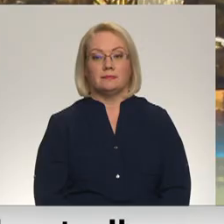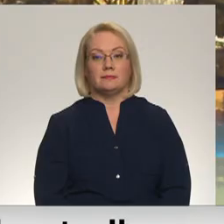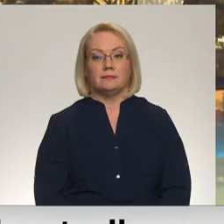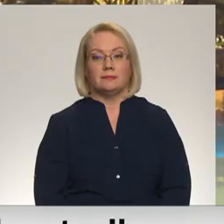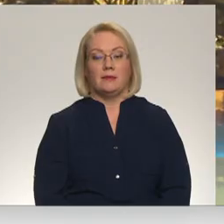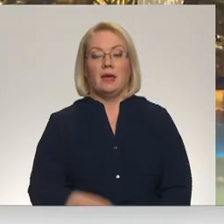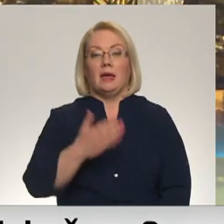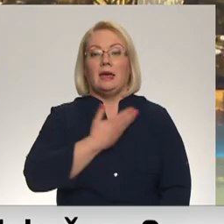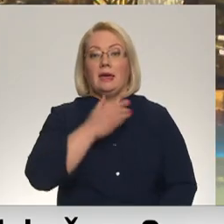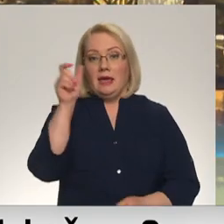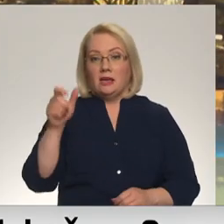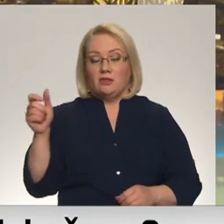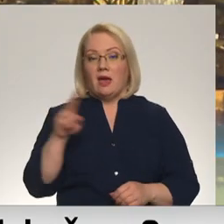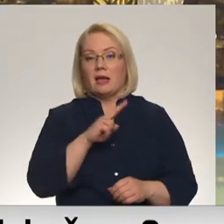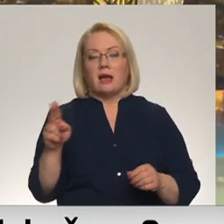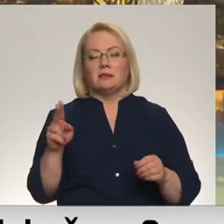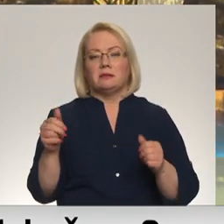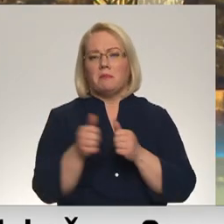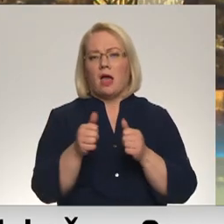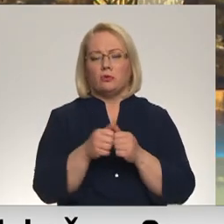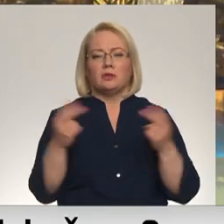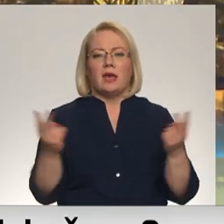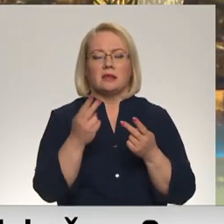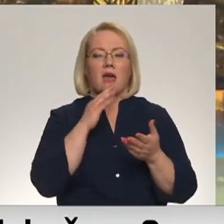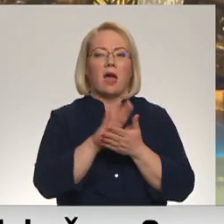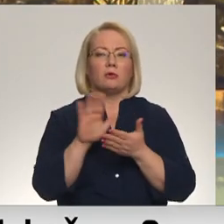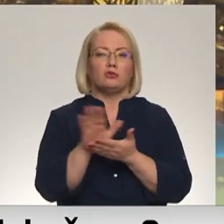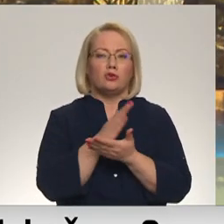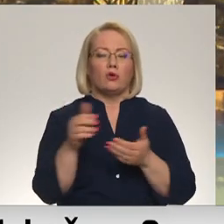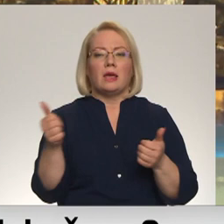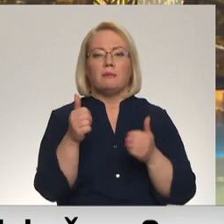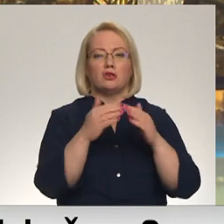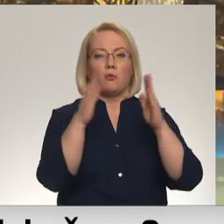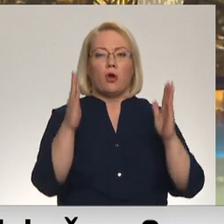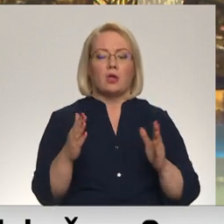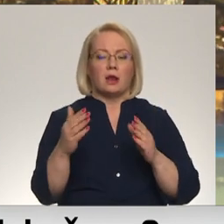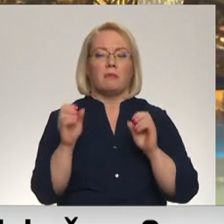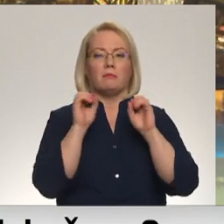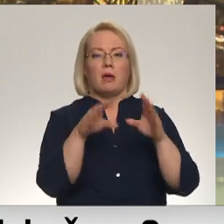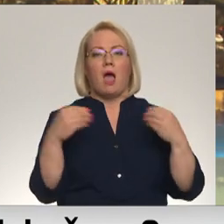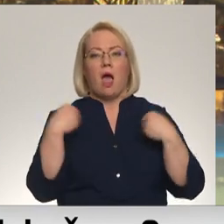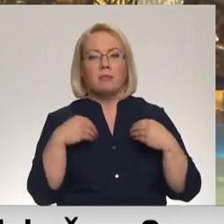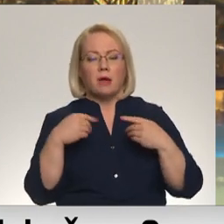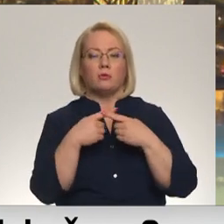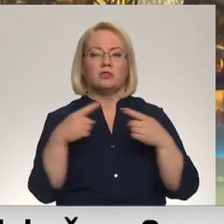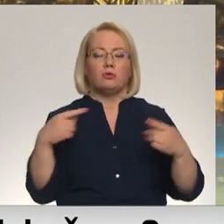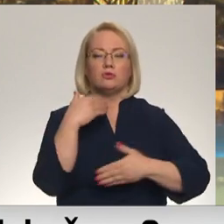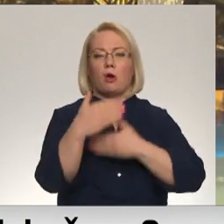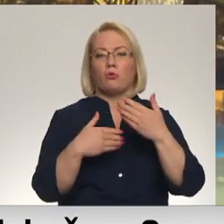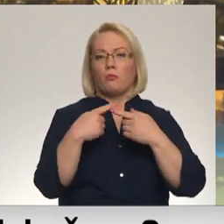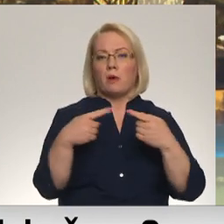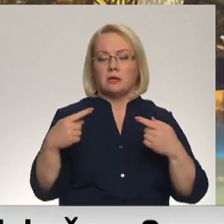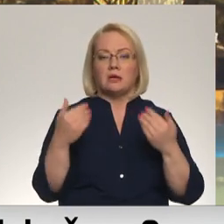Ja dzīvotājiem, kas līdzās ierastēja atkritumu šķirošanai uz īpašajiem kontēneriem nogādā arī apģērbu un citus tekstilu materiālus,